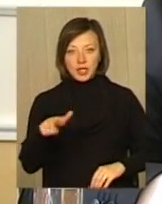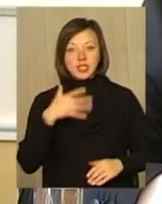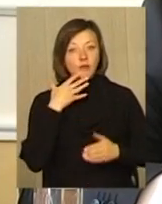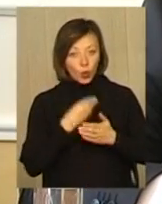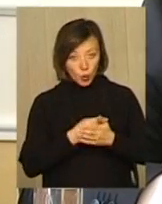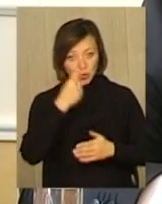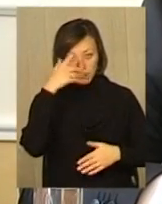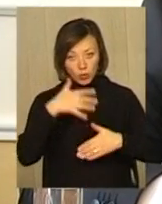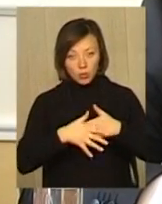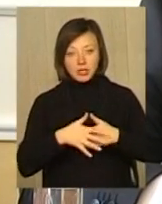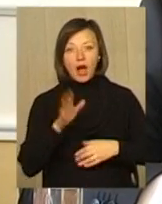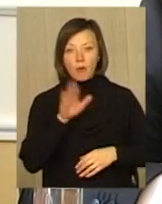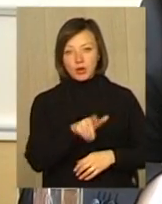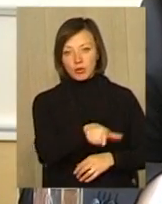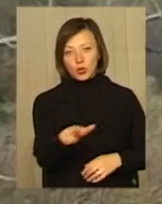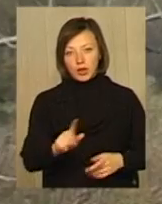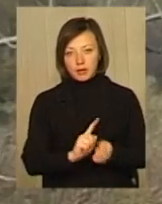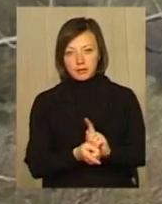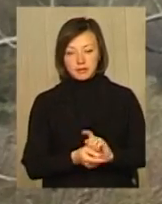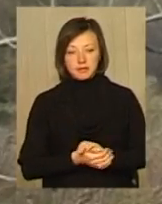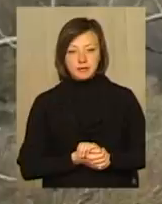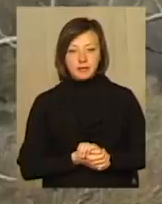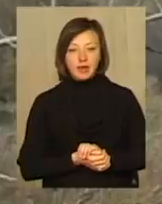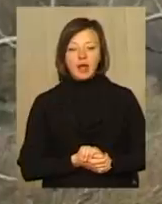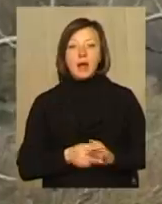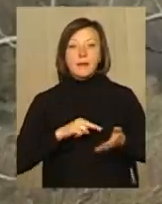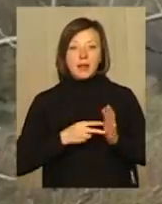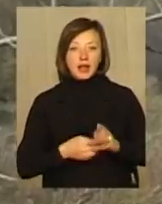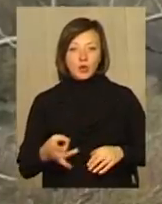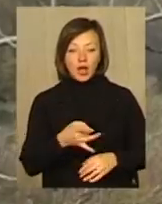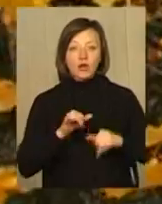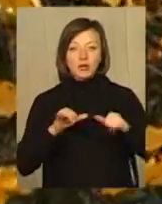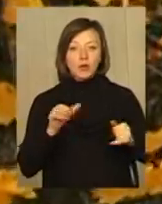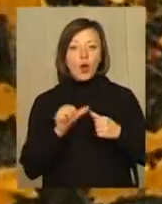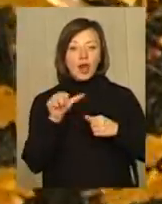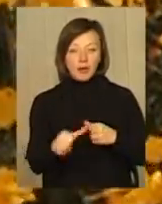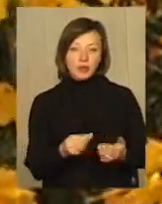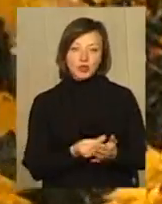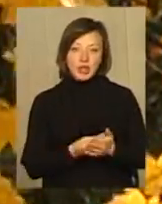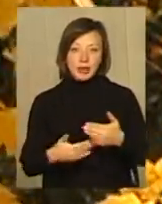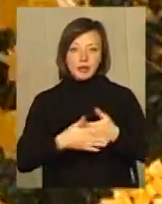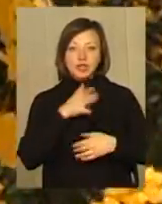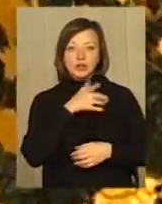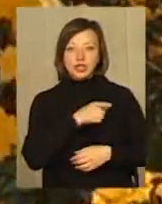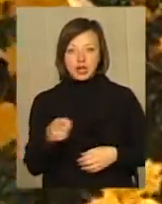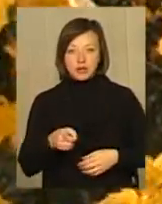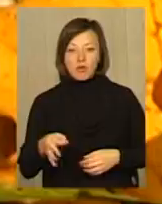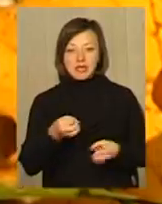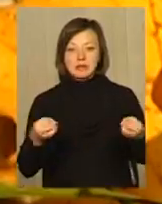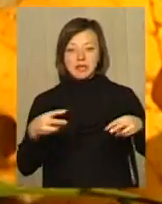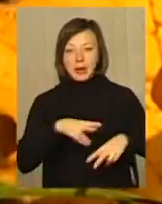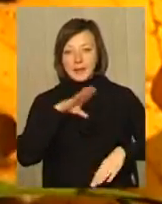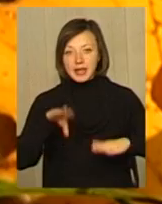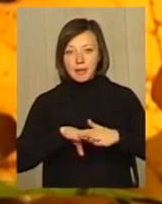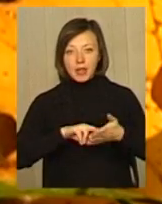свідомість, а потім людей. Тоді все в нас вийде. Стратегія регіонального розвитку матиме окремий бюджет. Найближчим часом в області спеціально під